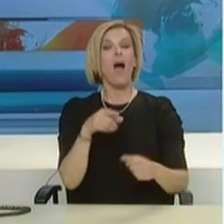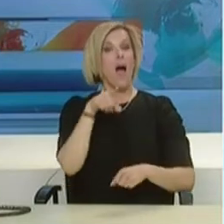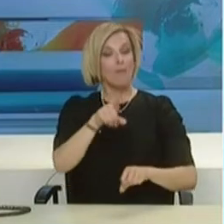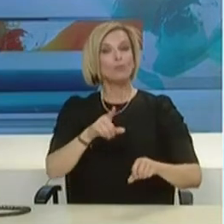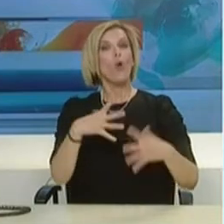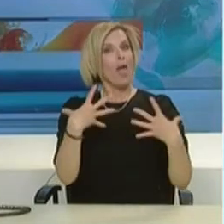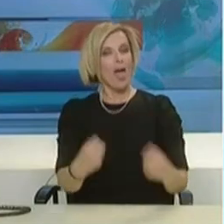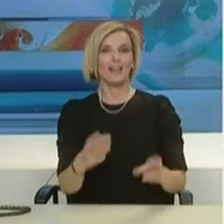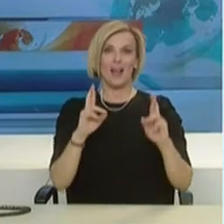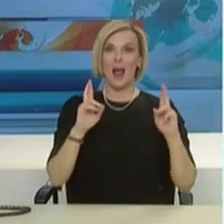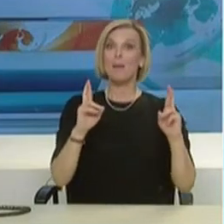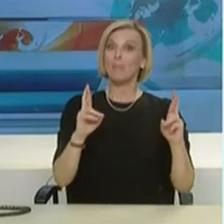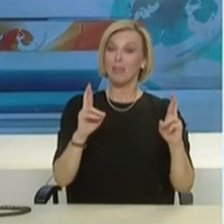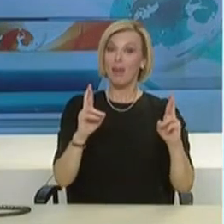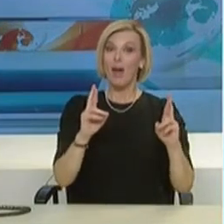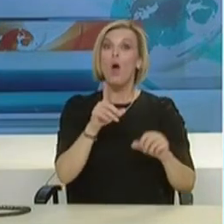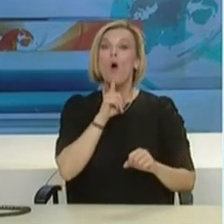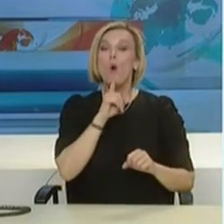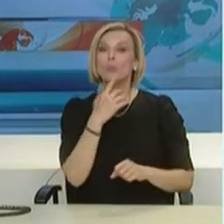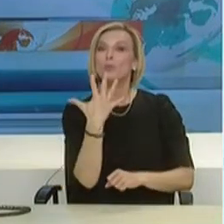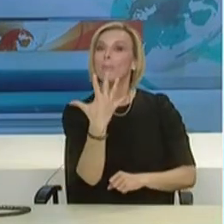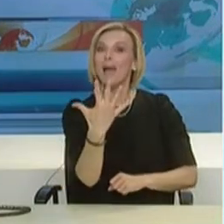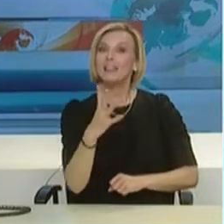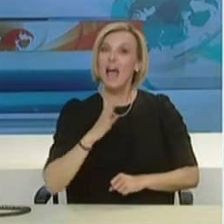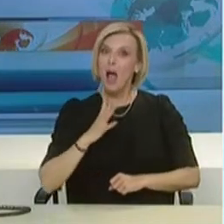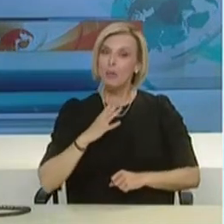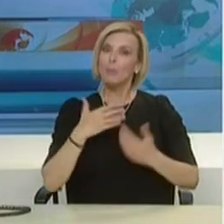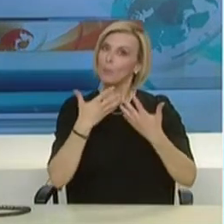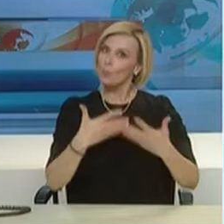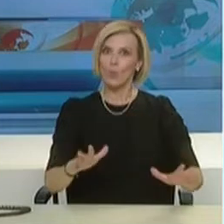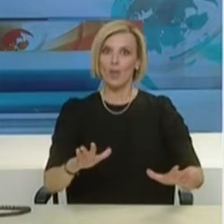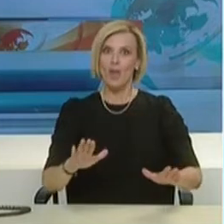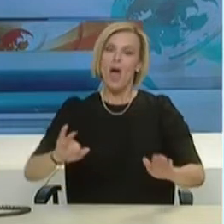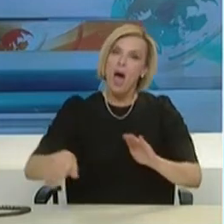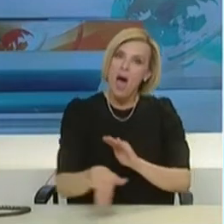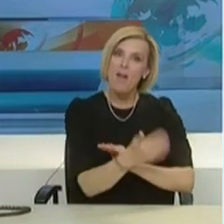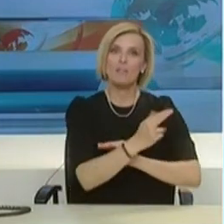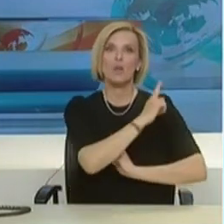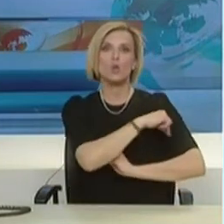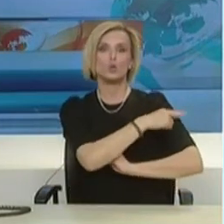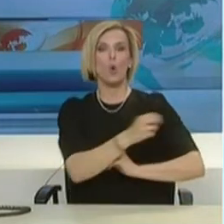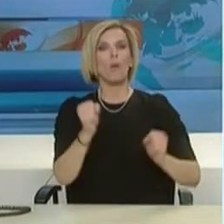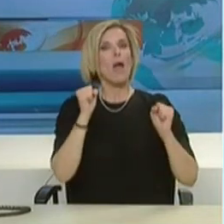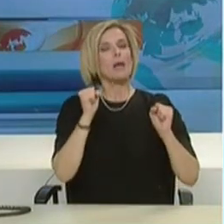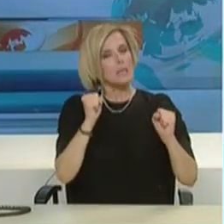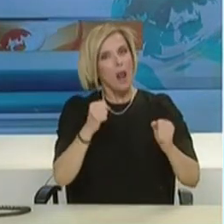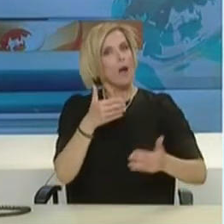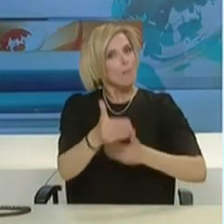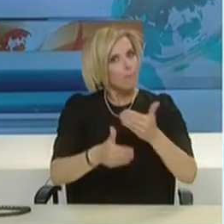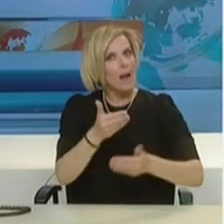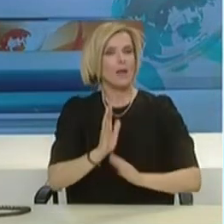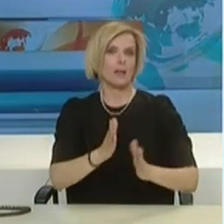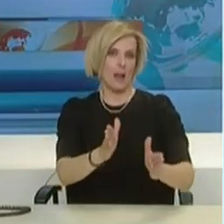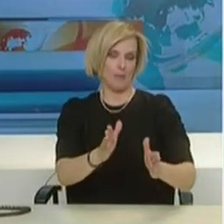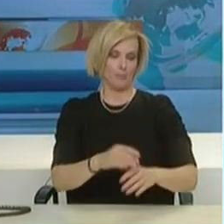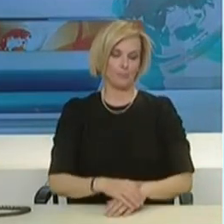αισιόδοξη νότα, όπως και οι πέντε συμπολίτες μας που πήραν εξιτήριο από χθες έως σήμερα. Να πω δύο λόγια για τους